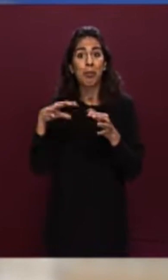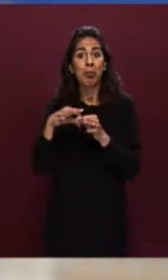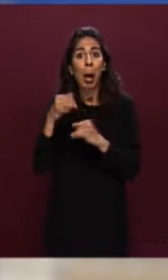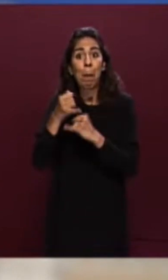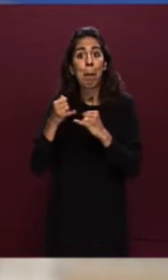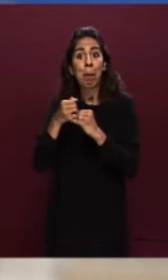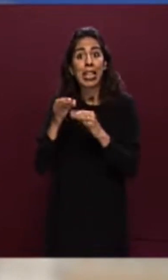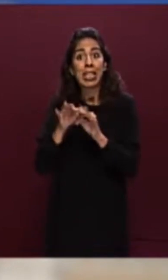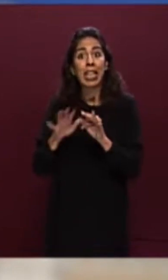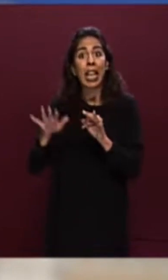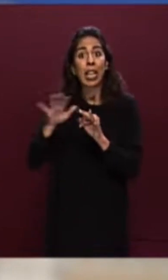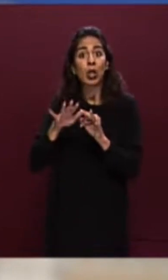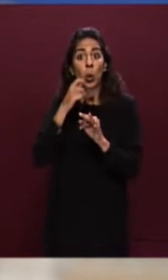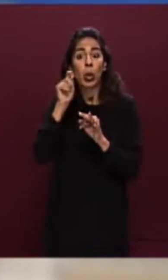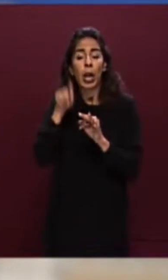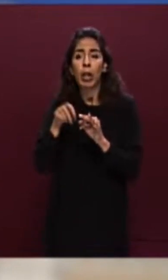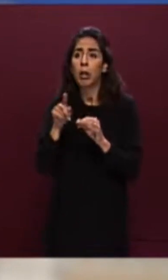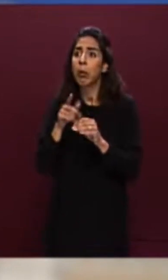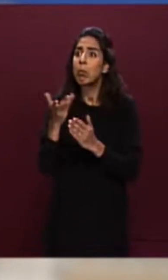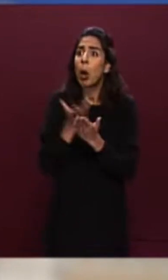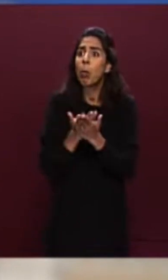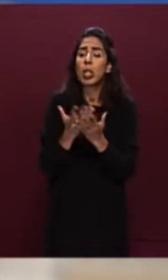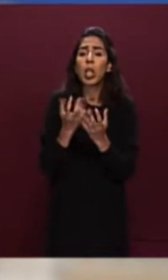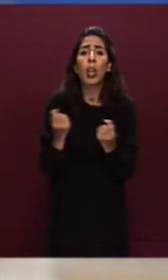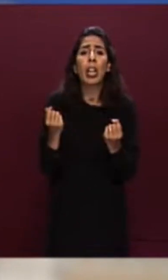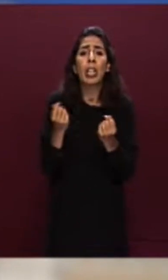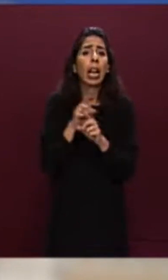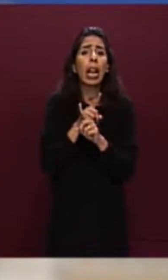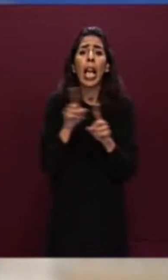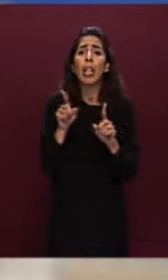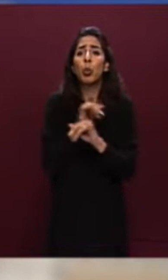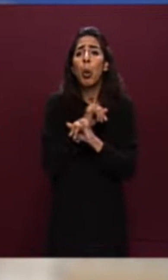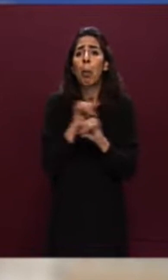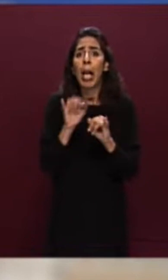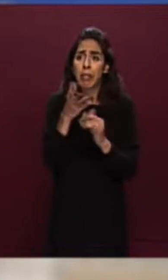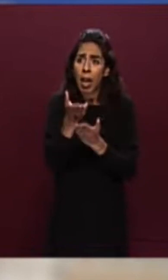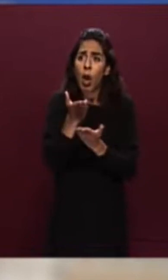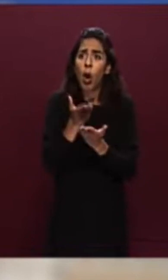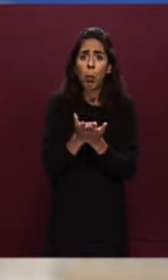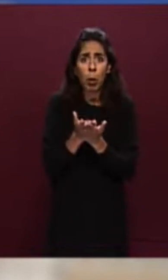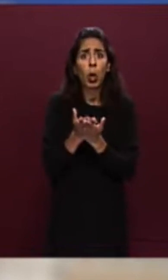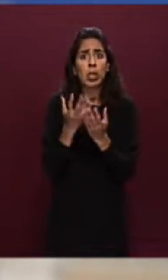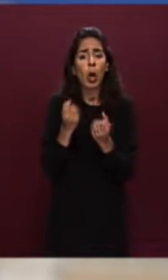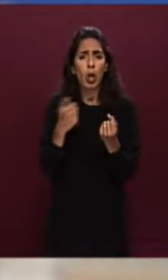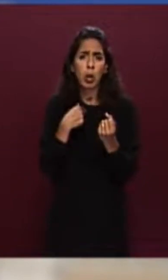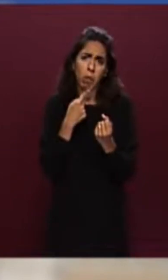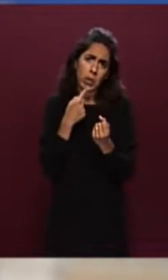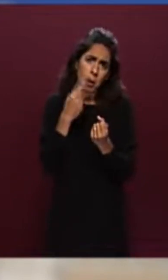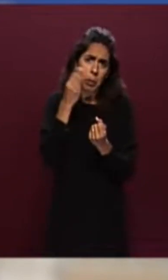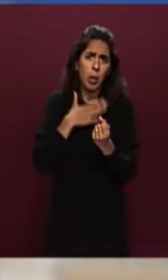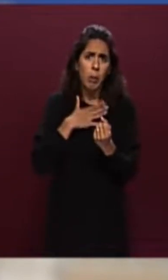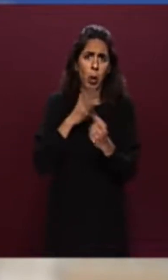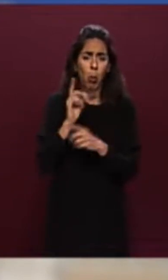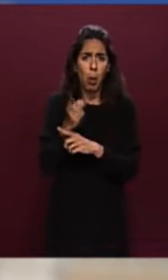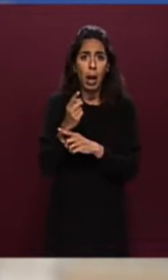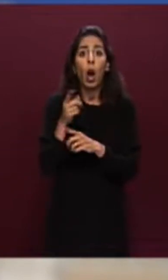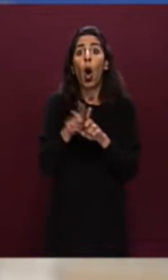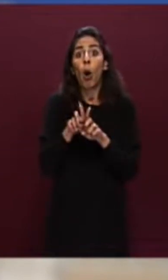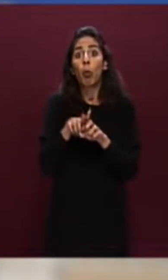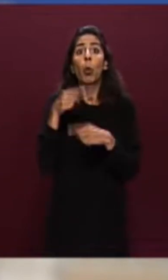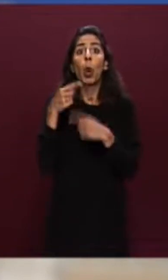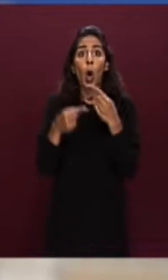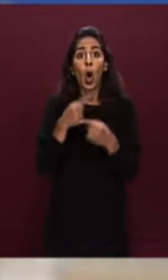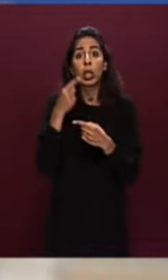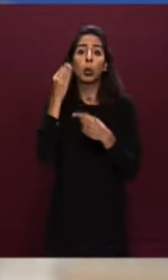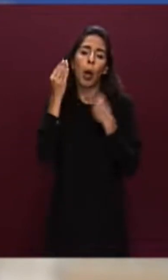Nessuno mi fa mai una proposta concreta, perché se mi fate una proposta concreta vi dico che cosa ne penso. Atteso che continuo a ritenere che la cosa più seria per